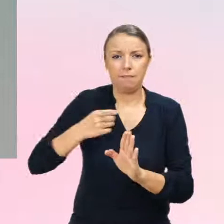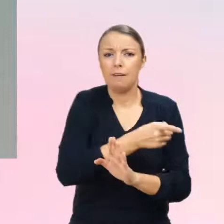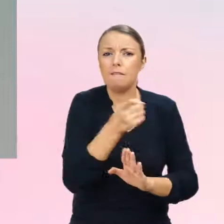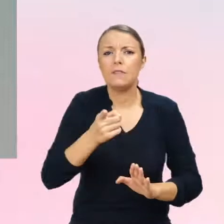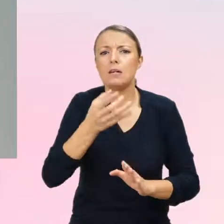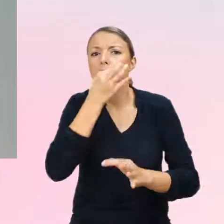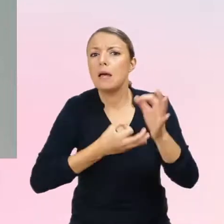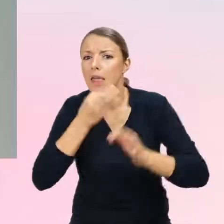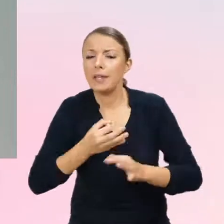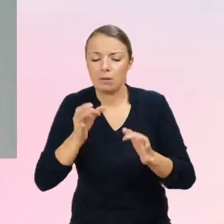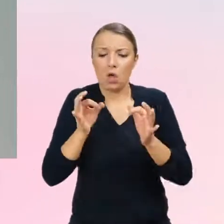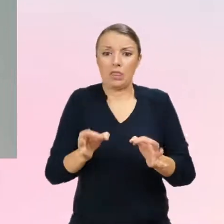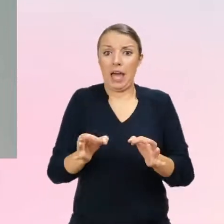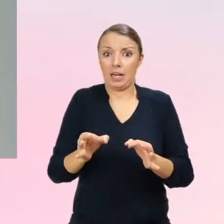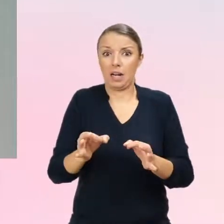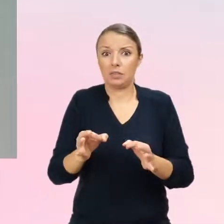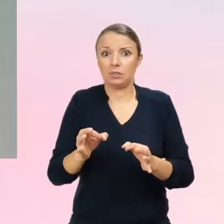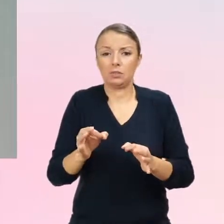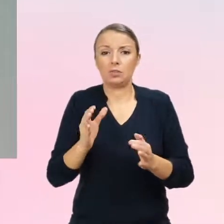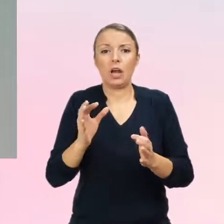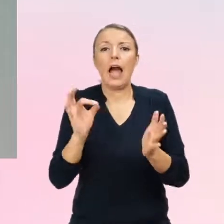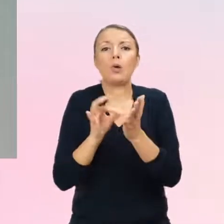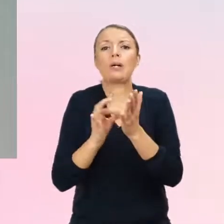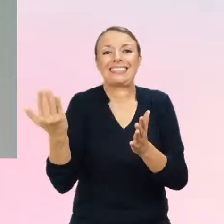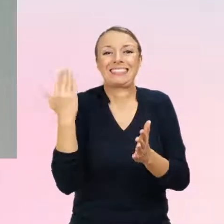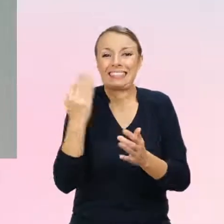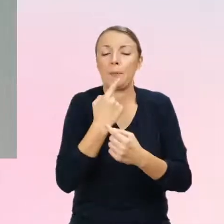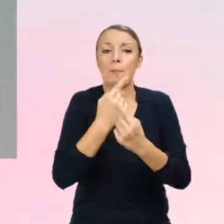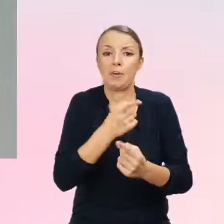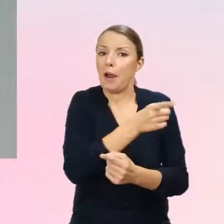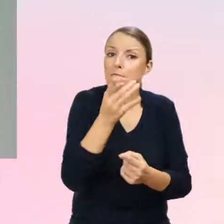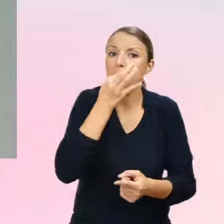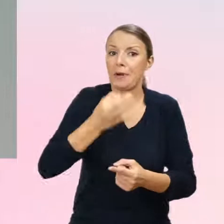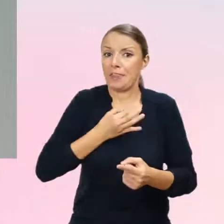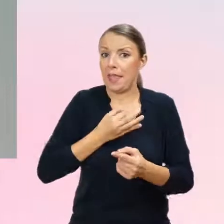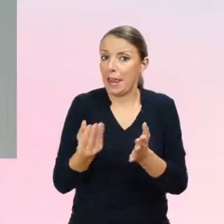bieżąco, na czym ja mam się jeszcze skupić, prezentując pozostałe materie.